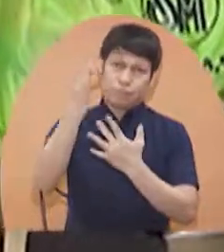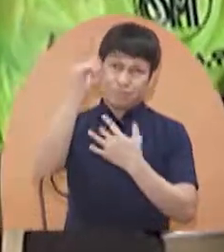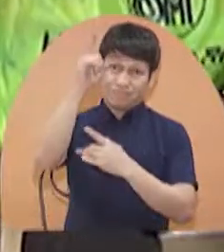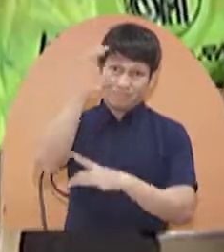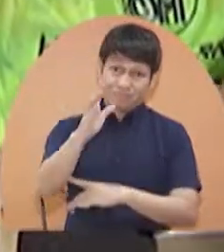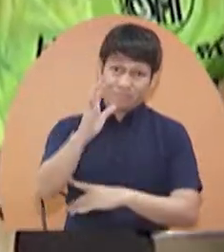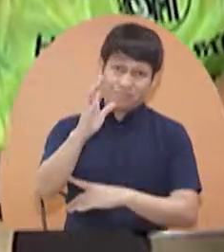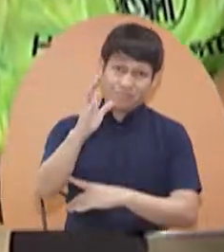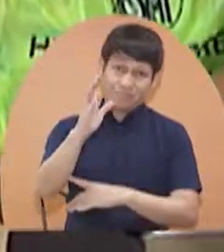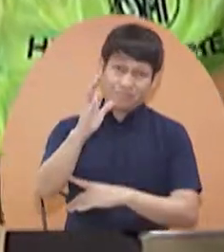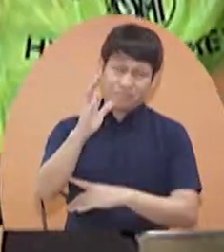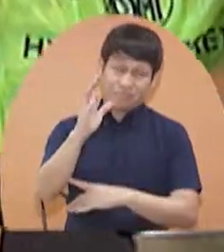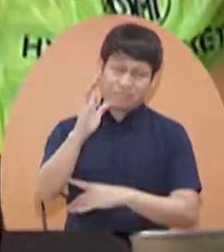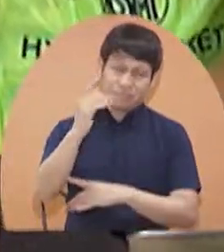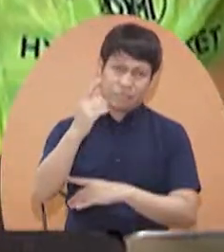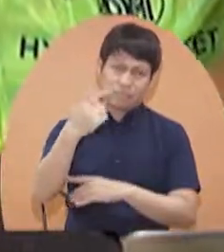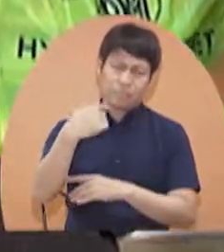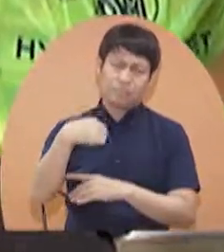po,